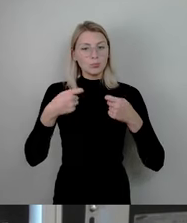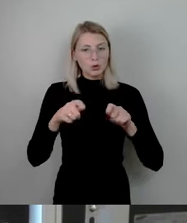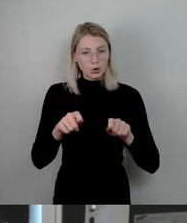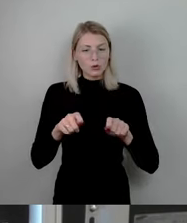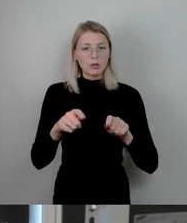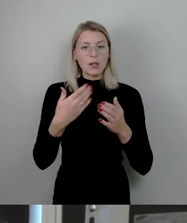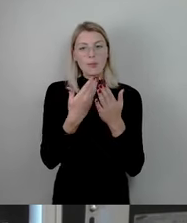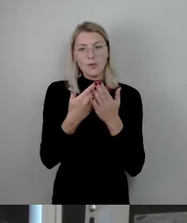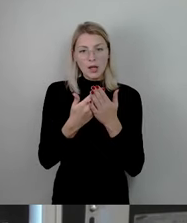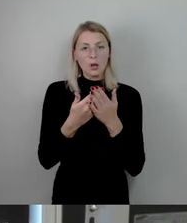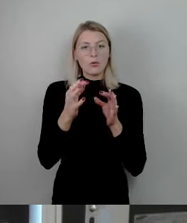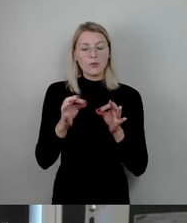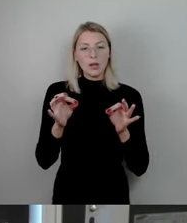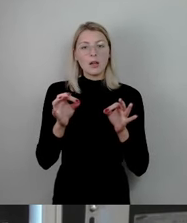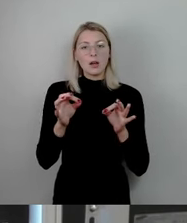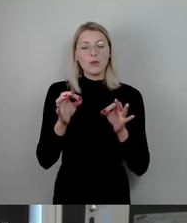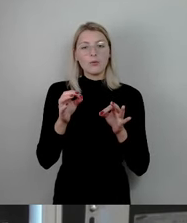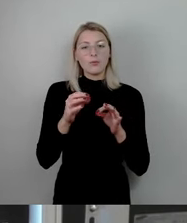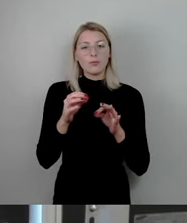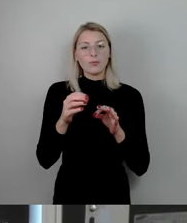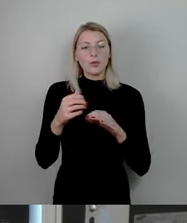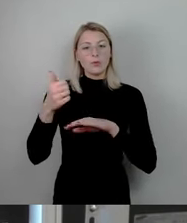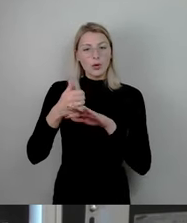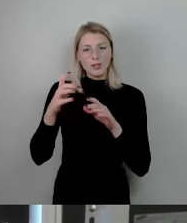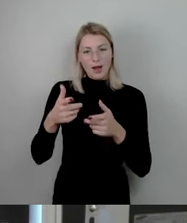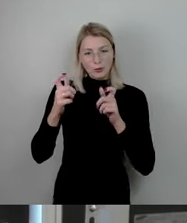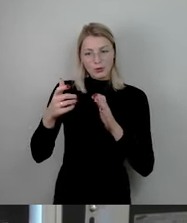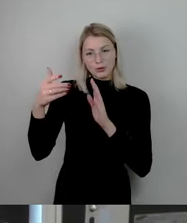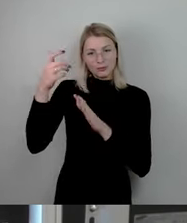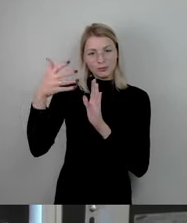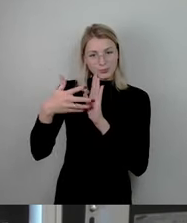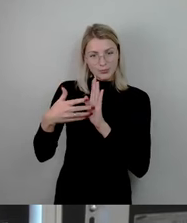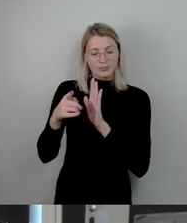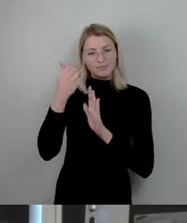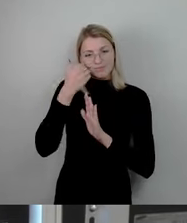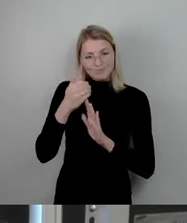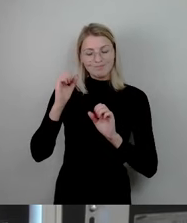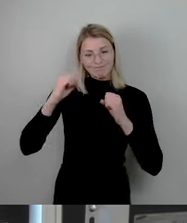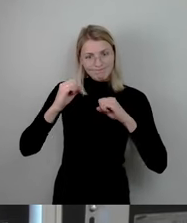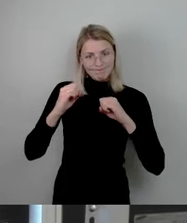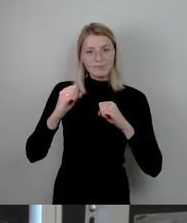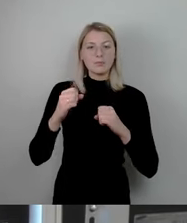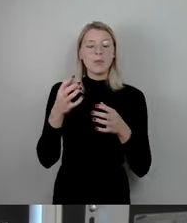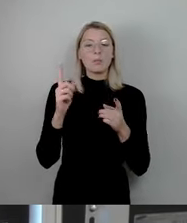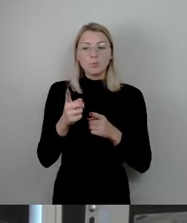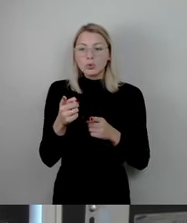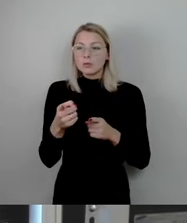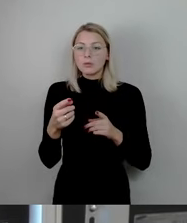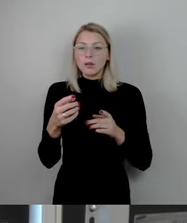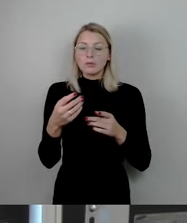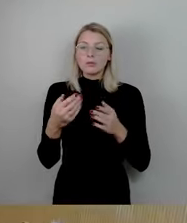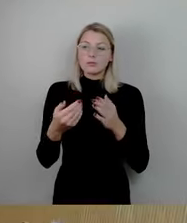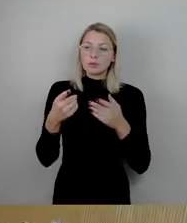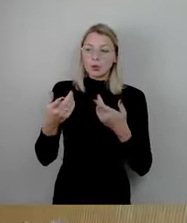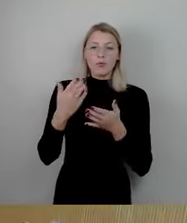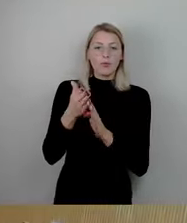Ausschusses, nicht nur für mehr Polizeipräsenz, sondern für einen Ansatz der Kriminalität an den Wurzeln packt, bevor sie entstehen kann. Vielen